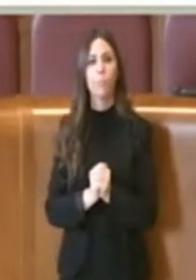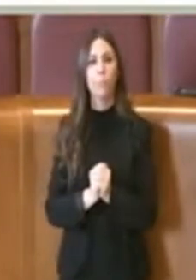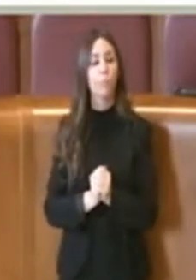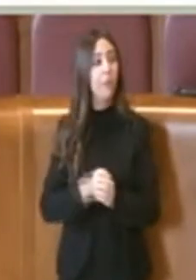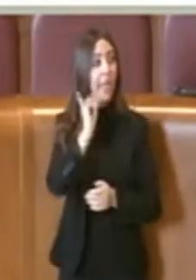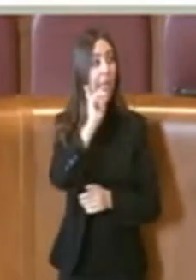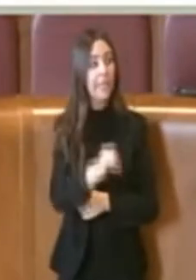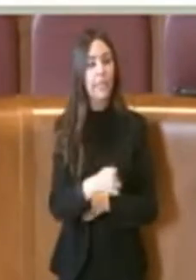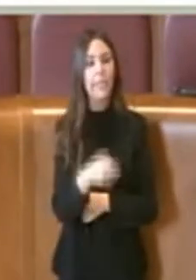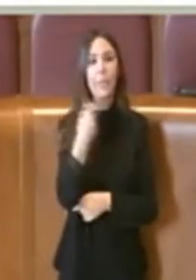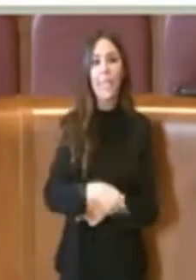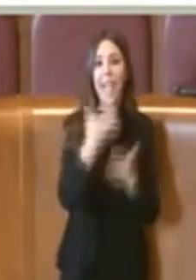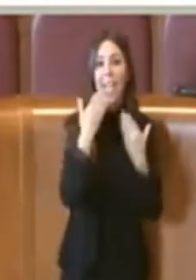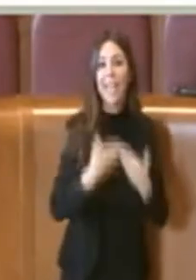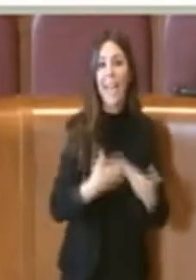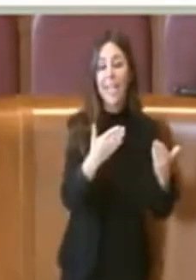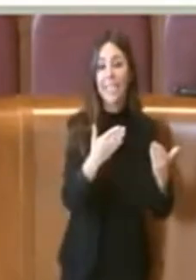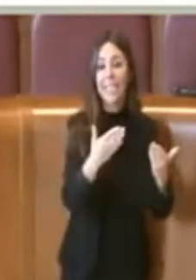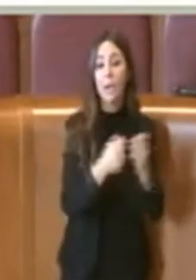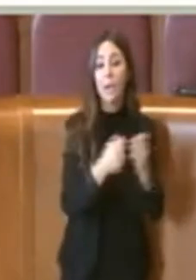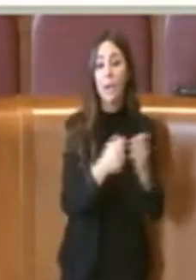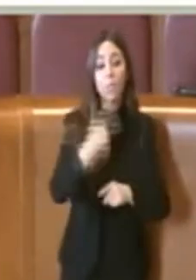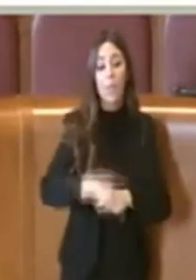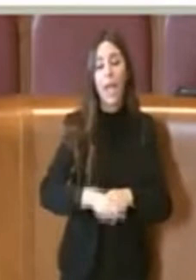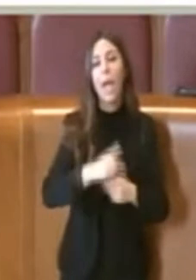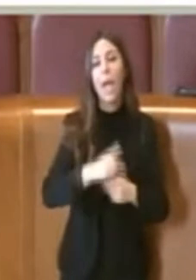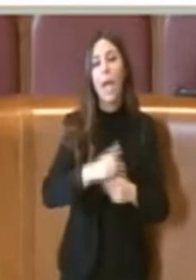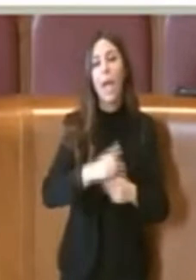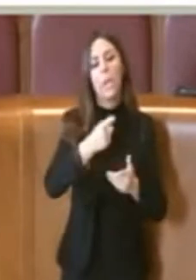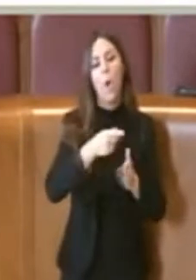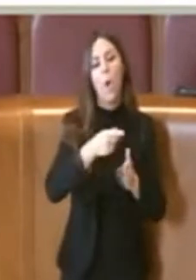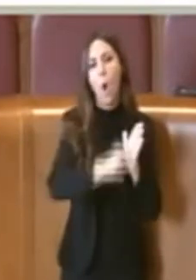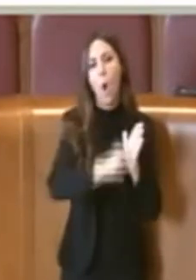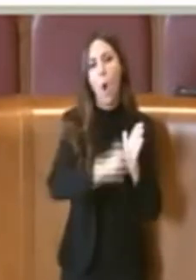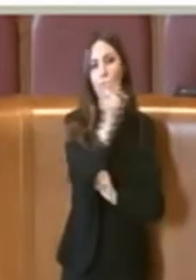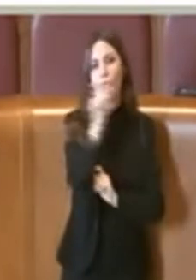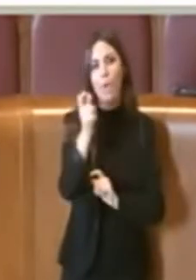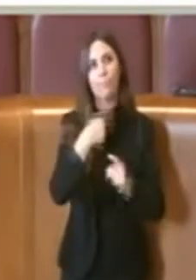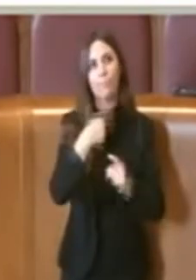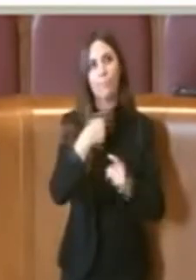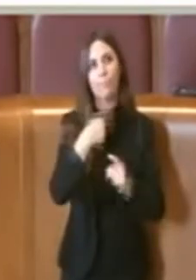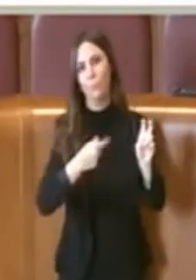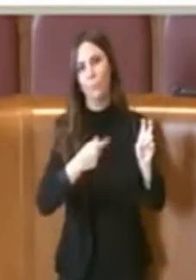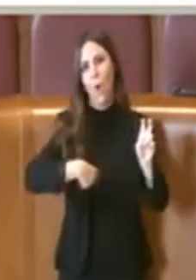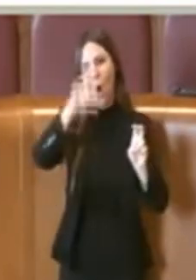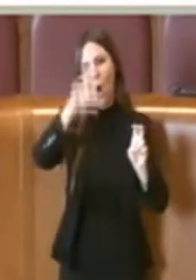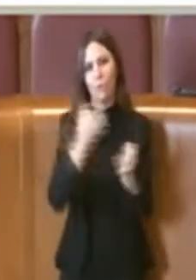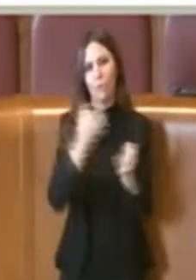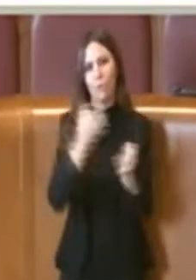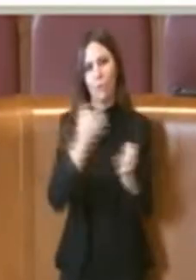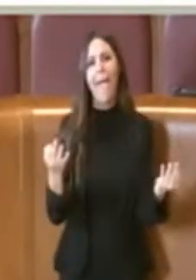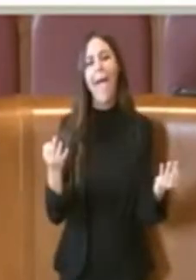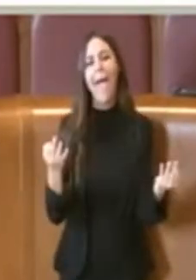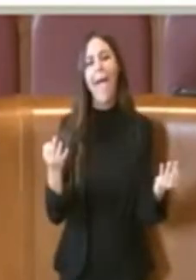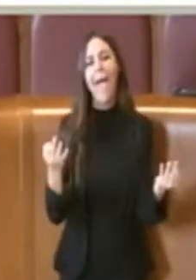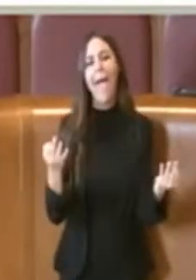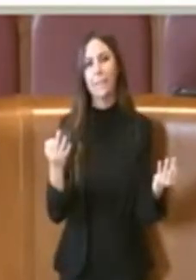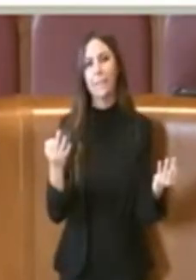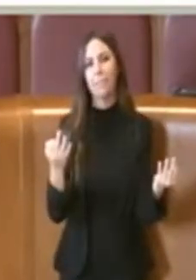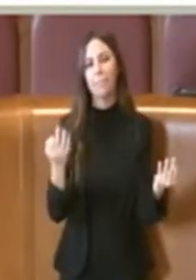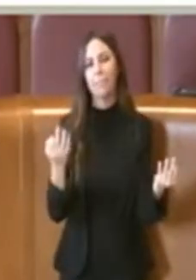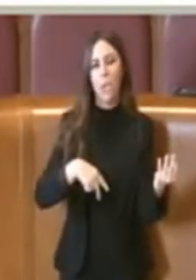Sì, Presidente, grazie. Questo è il secondo ordine del giorno, tema che conosciamo un po' tutti quanti dal